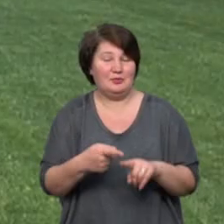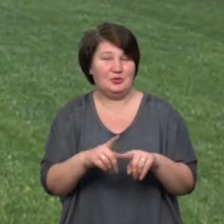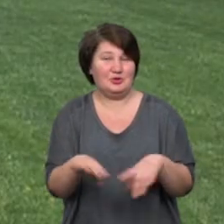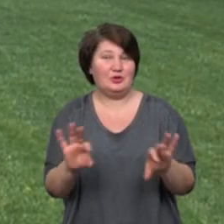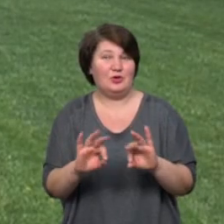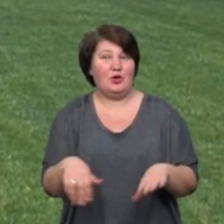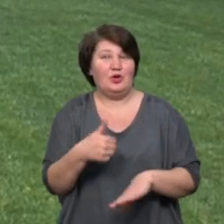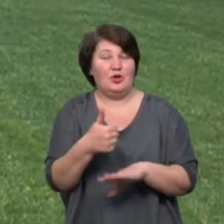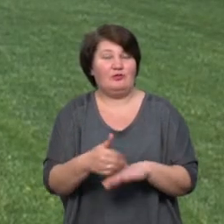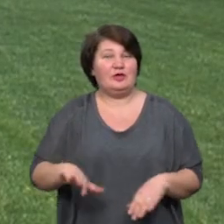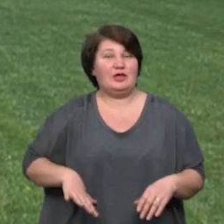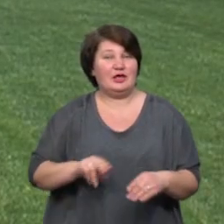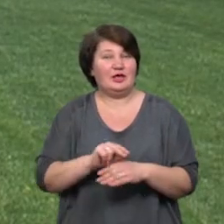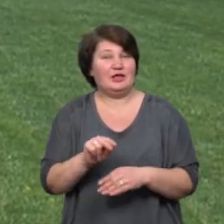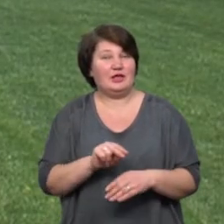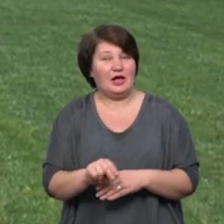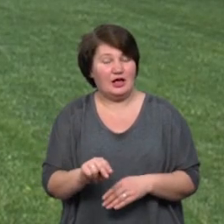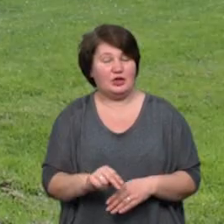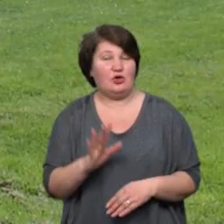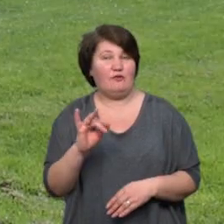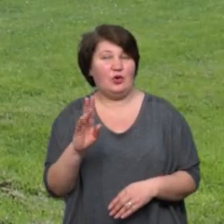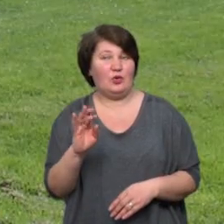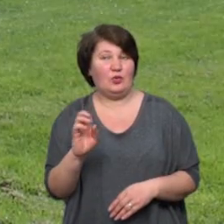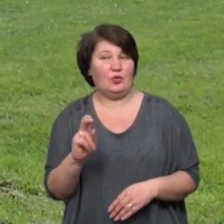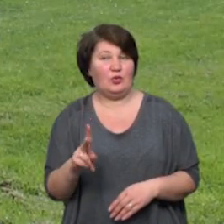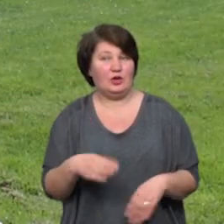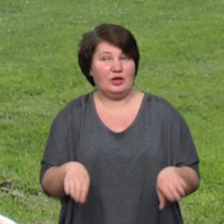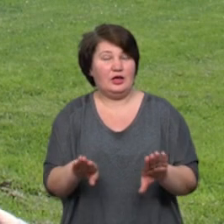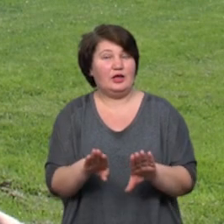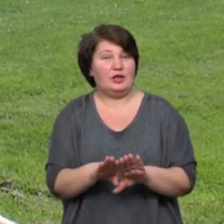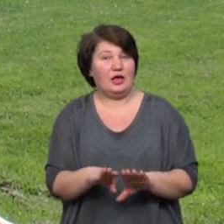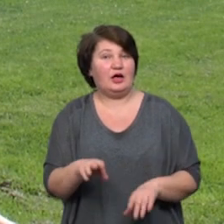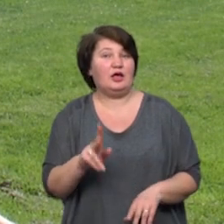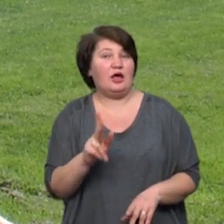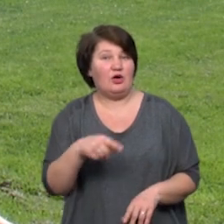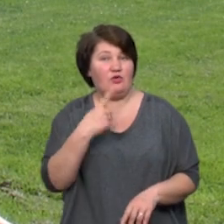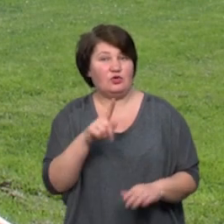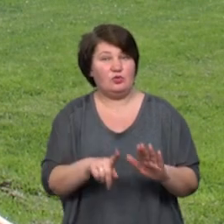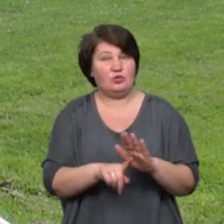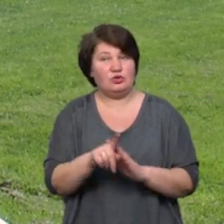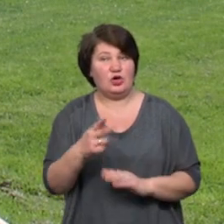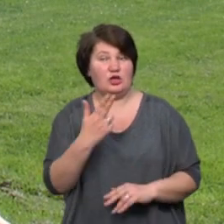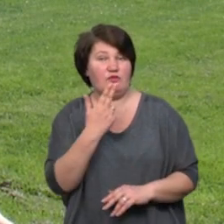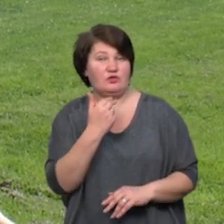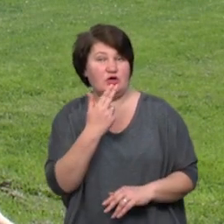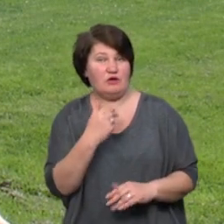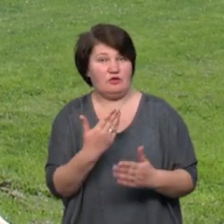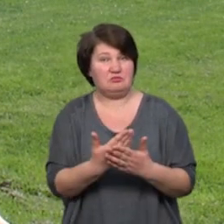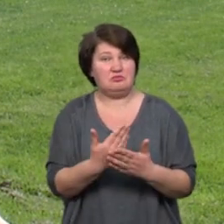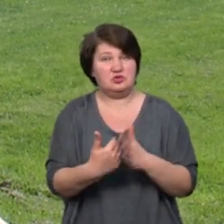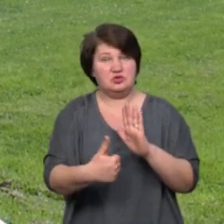тренер футбольного клубу Прикарпатті Володимир Ковалюк. Так, як вони говорять, щоб ми починали у червні, числа 6-го.